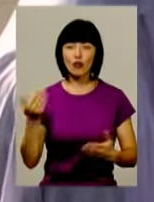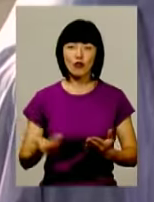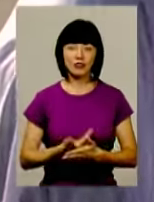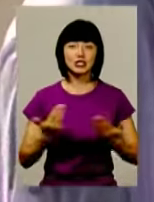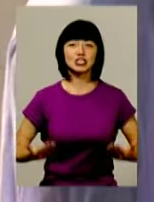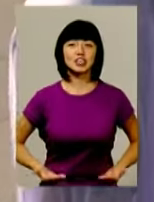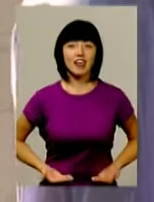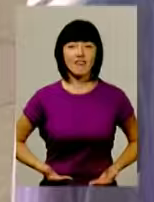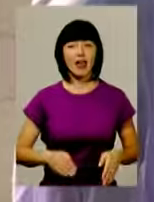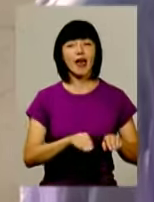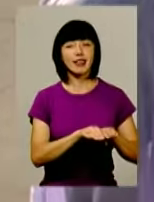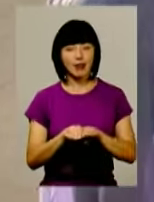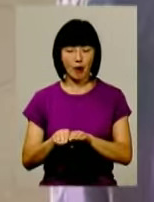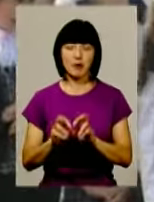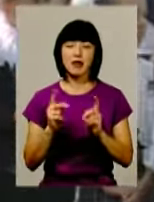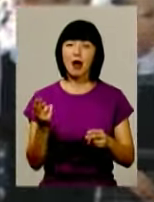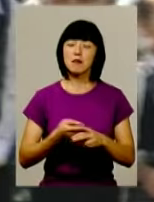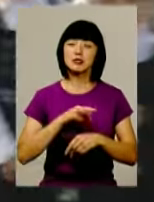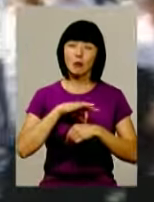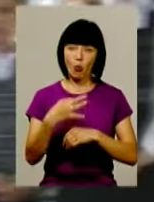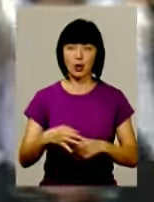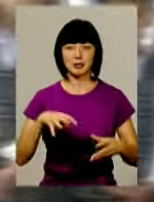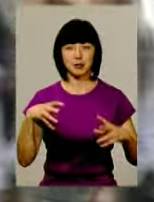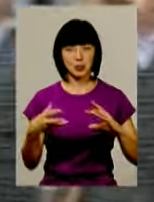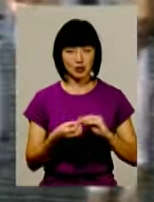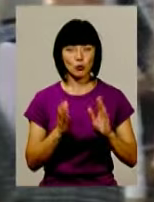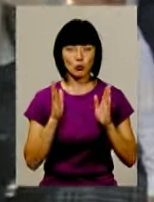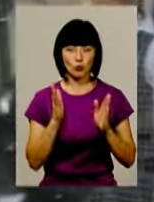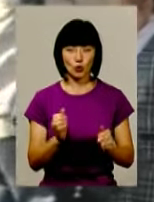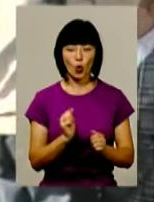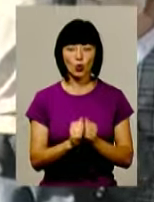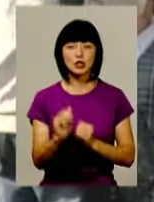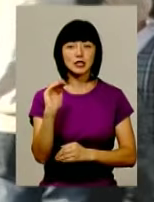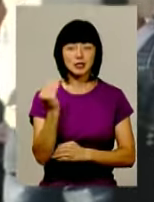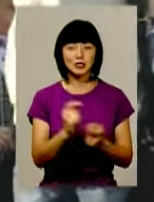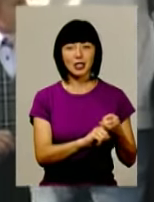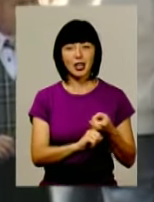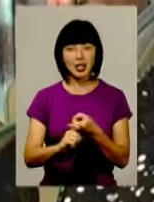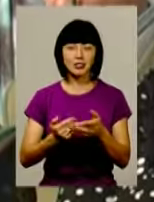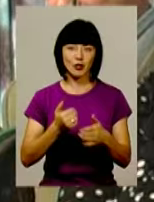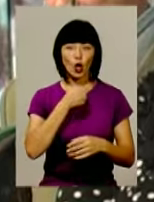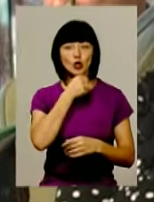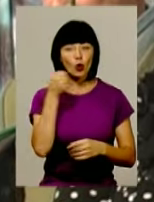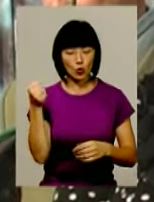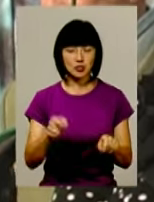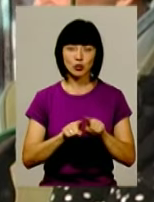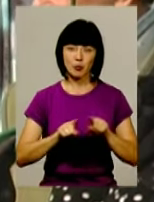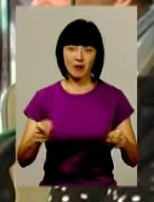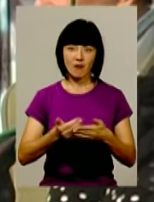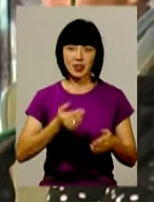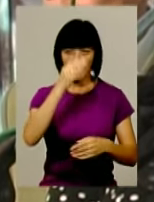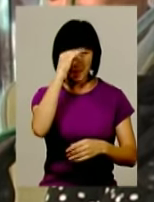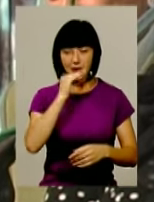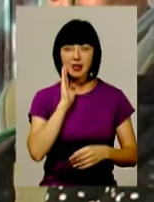життєвий етап. І наскільки безболісним і результативним він буде, для кожної дитини залежить від дорослих, особливо від